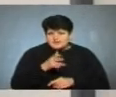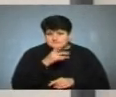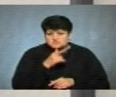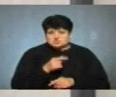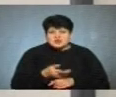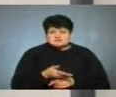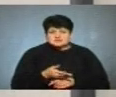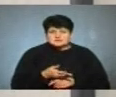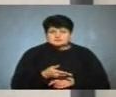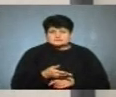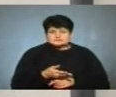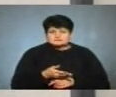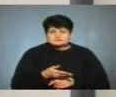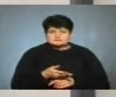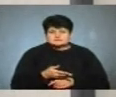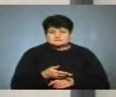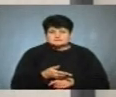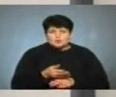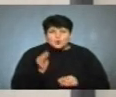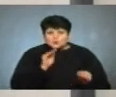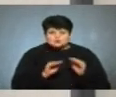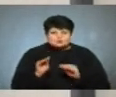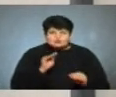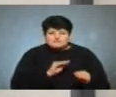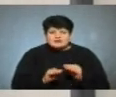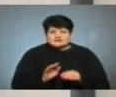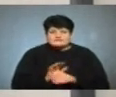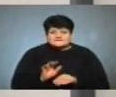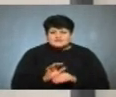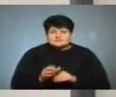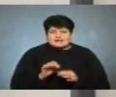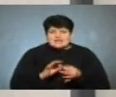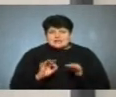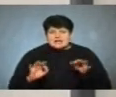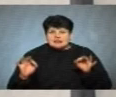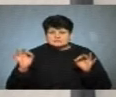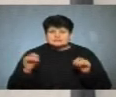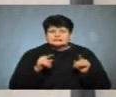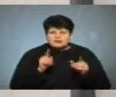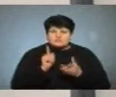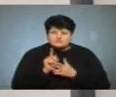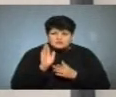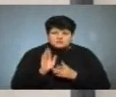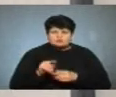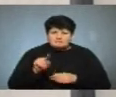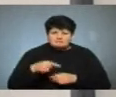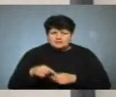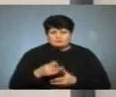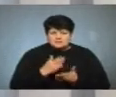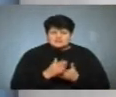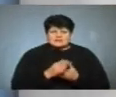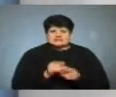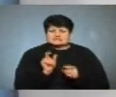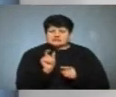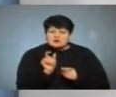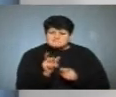самого конструювання чи вироблення тієї гірлянди, там вже ж мусять бути певні вимоги, мусить бути товщина